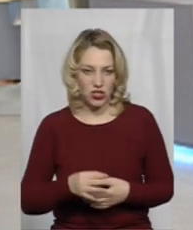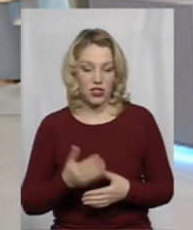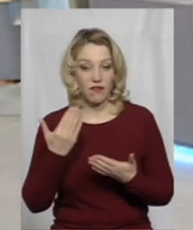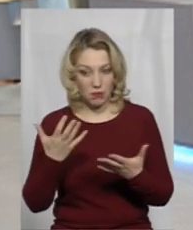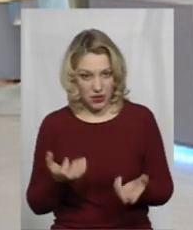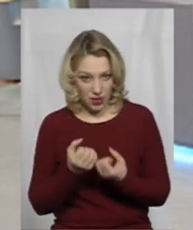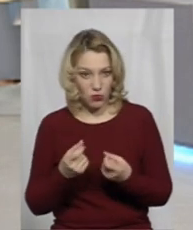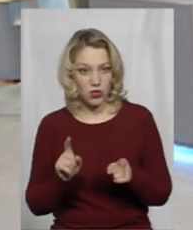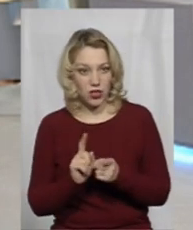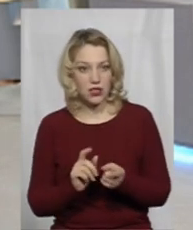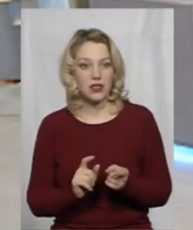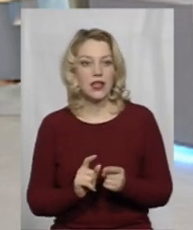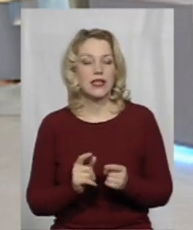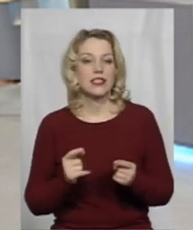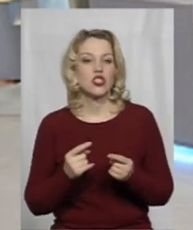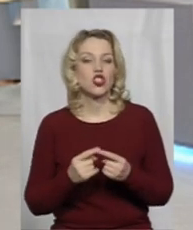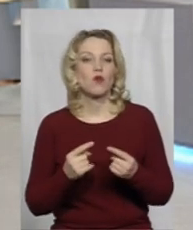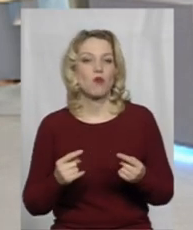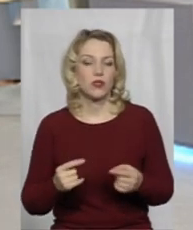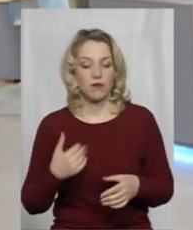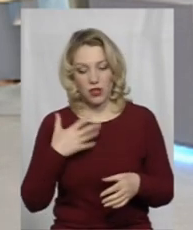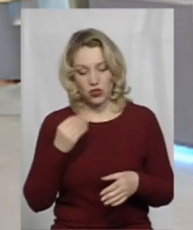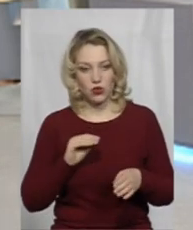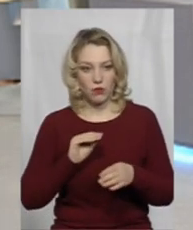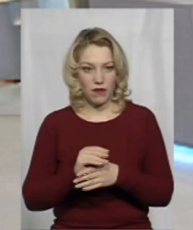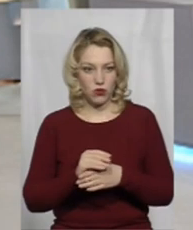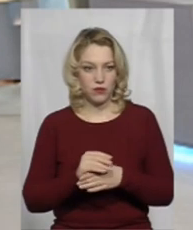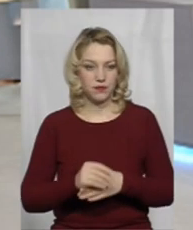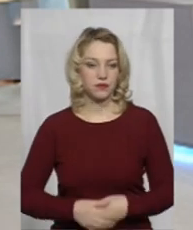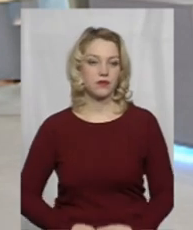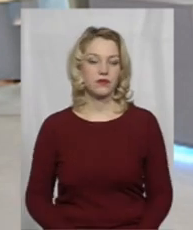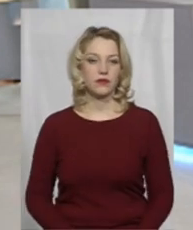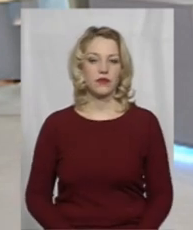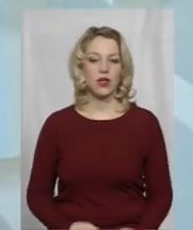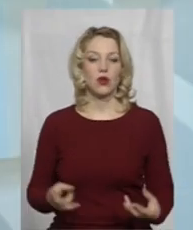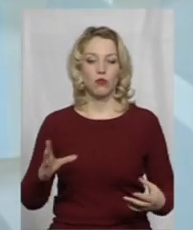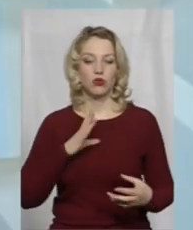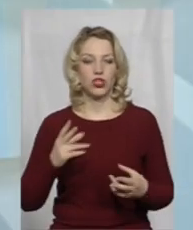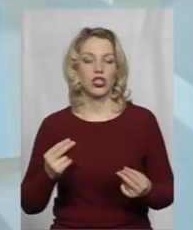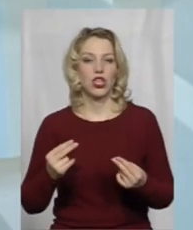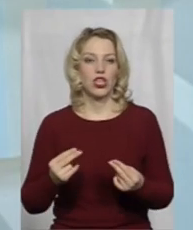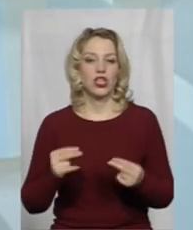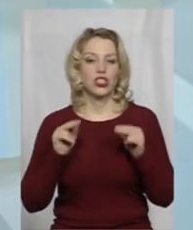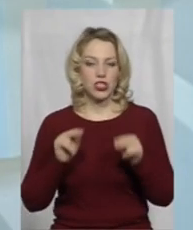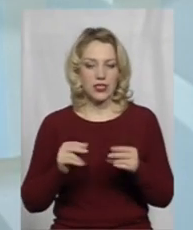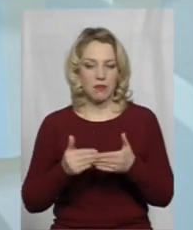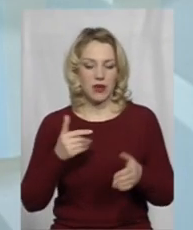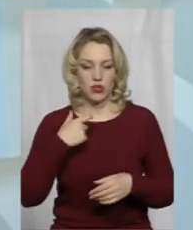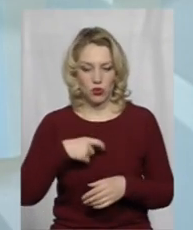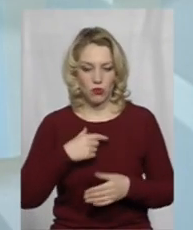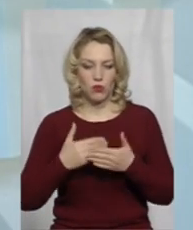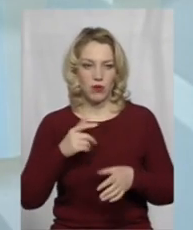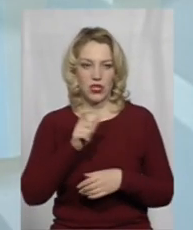підтримуєте отакий спосіб? Так, я тільки додавлю, бути чесним перед собою, перед своїми членами тих громадських